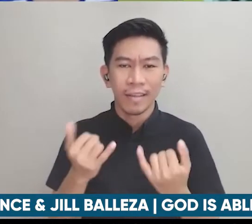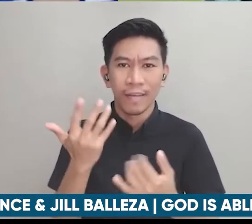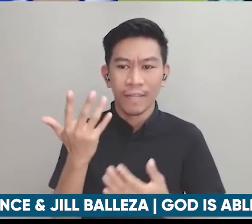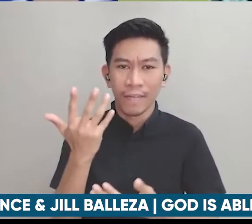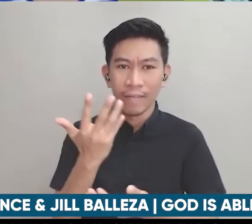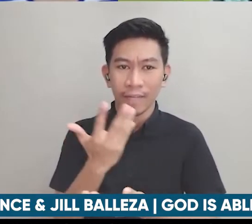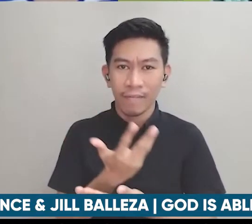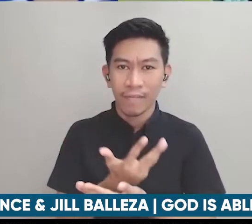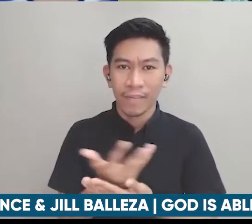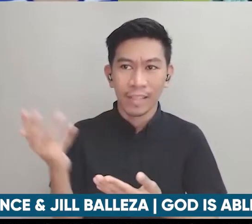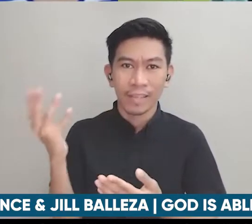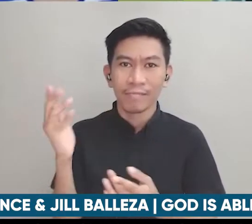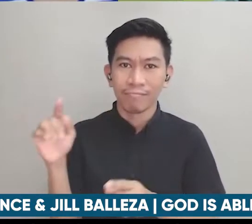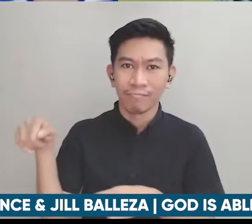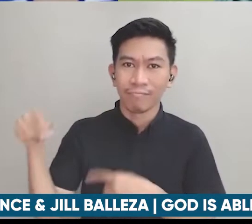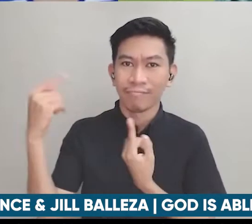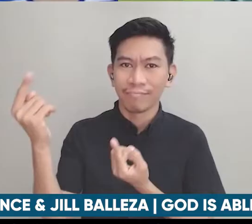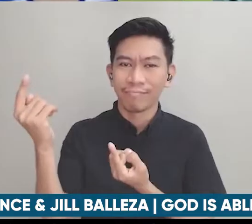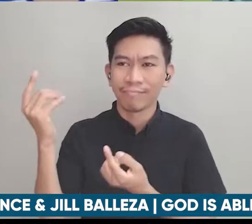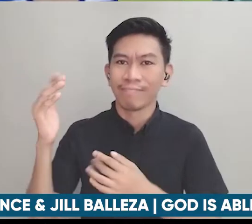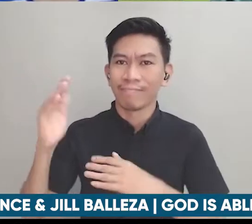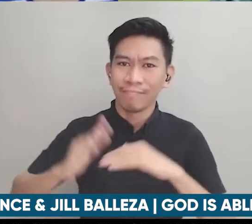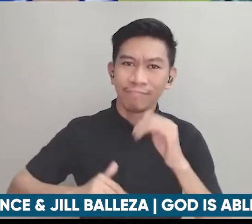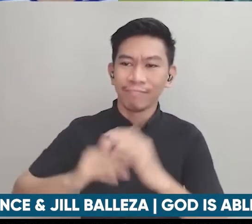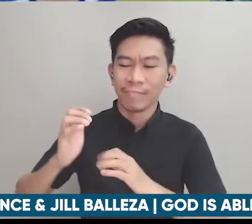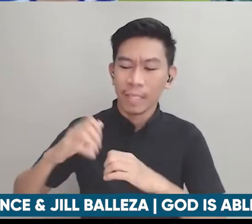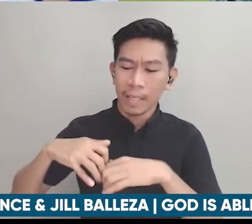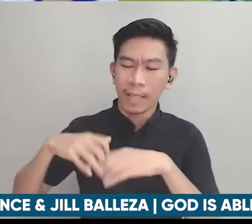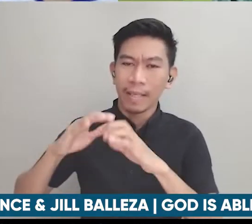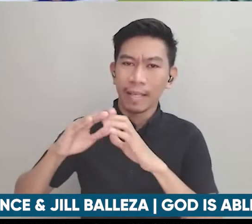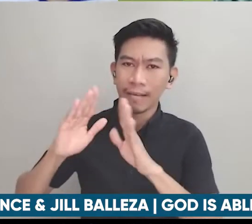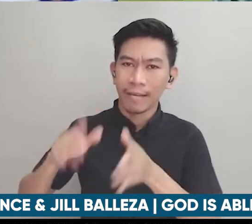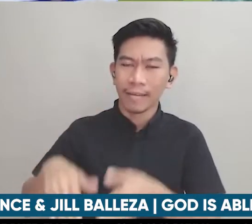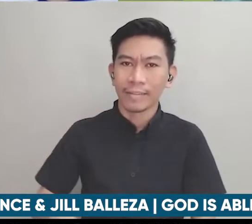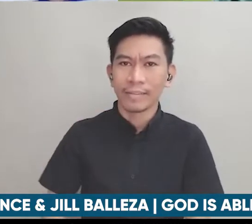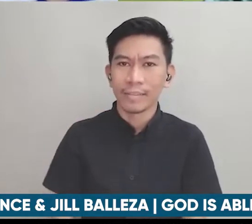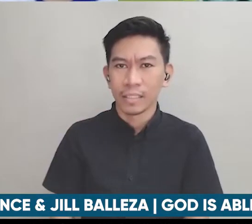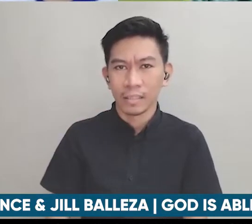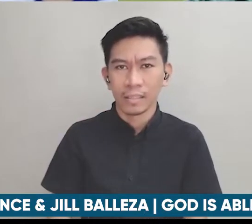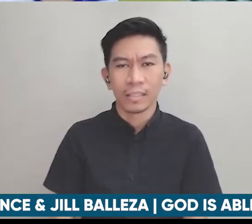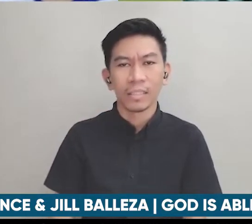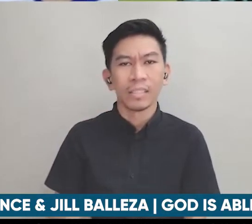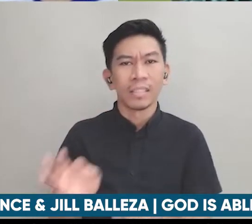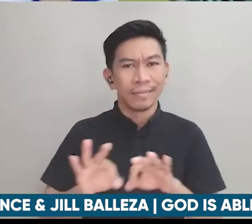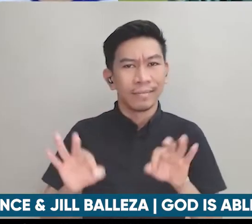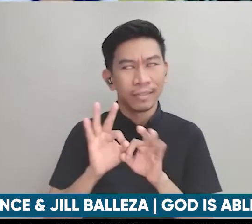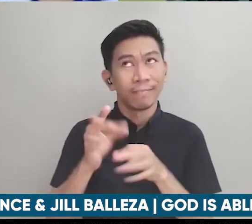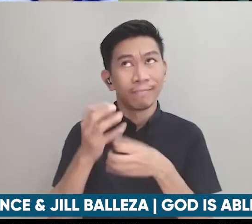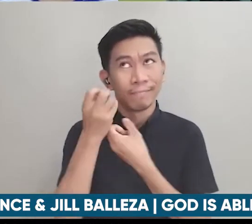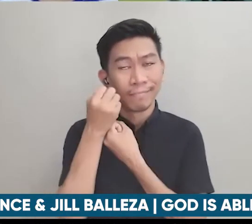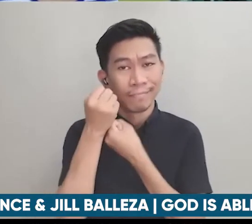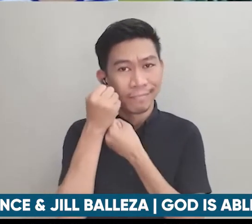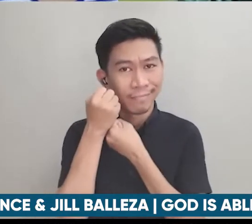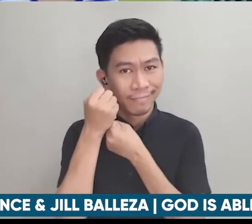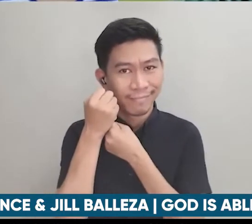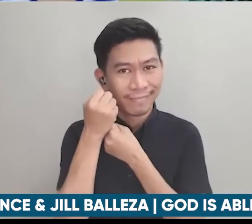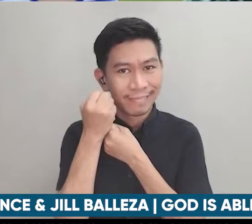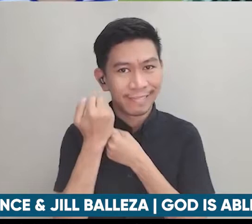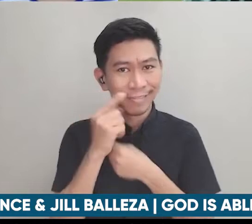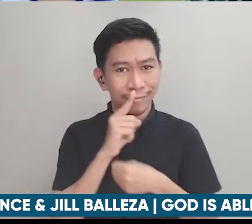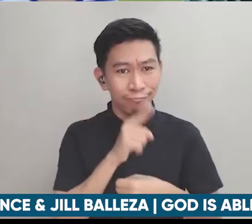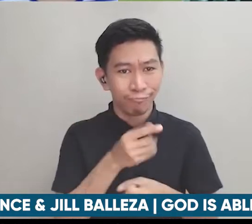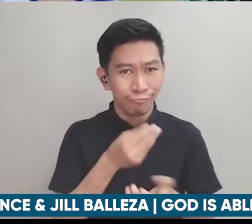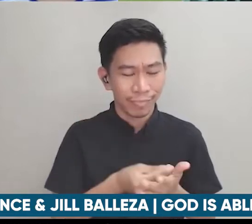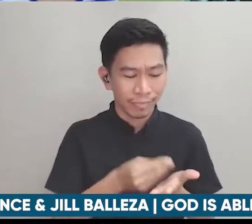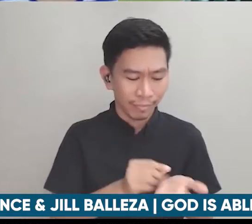bahay na sabi nga namin talagang step of faith lang kasi wala naman talaga kaming budget talagang Lord basta